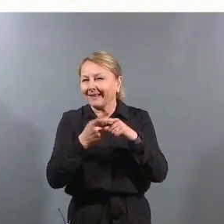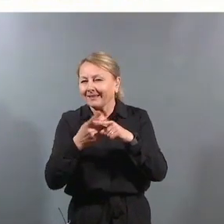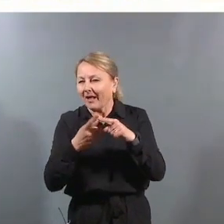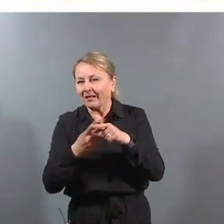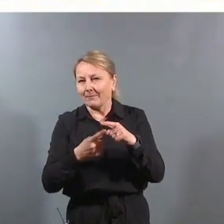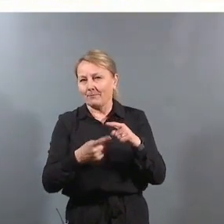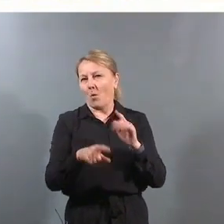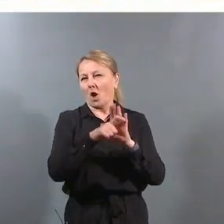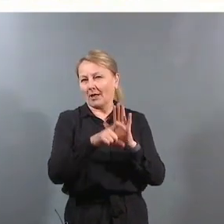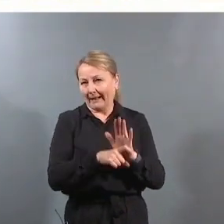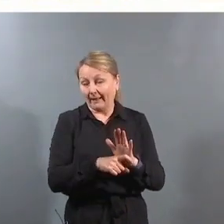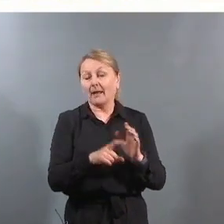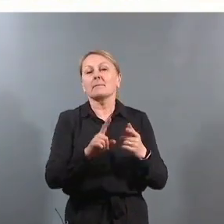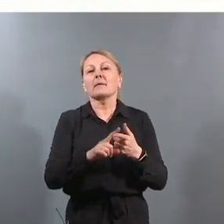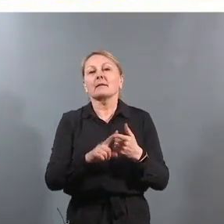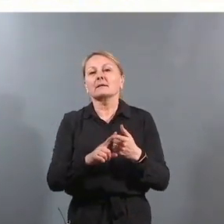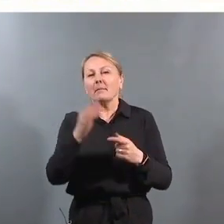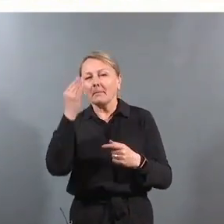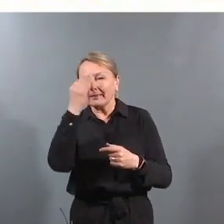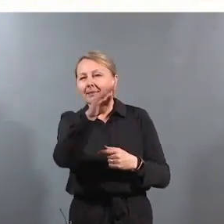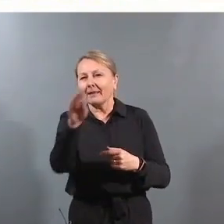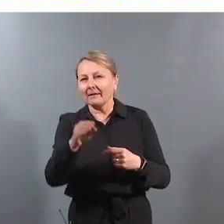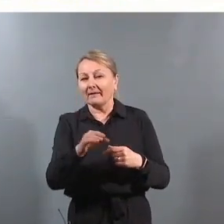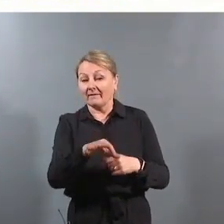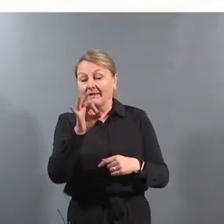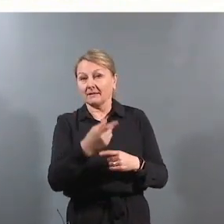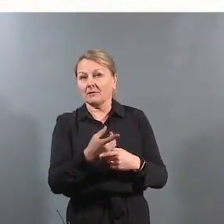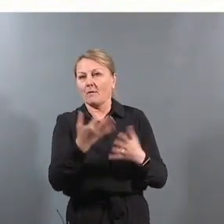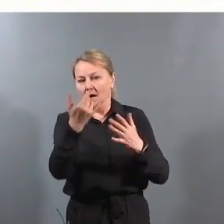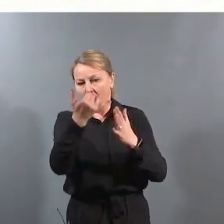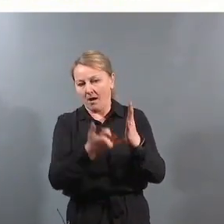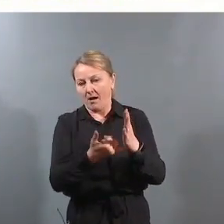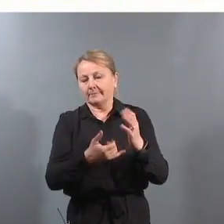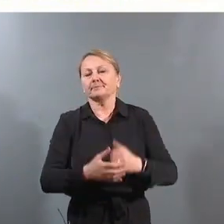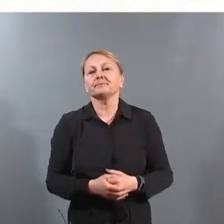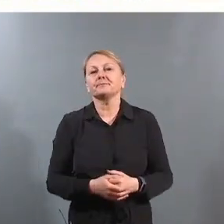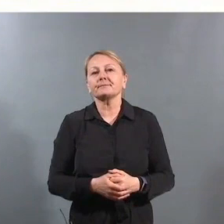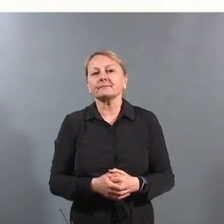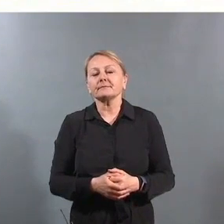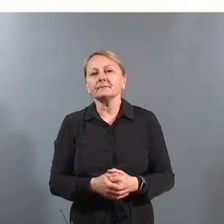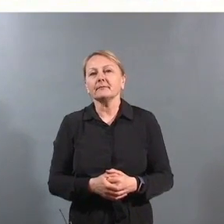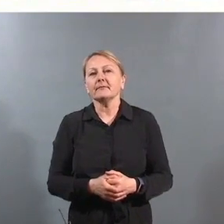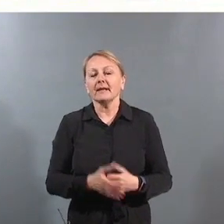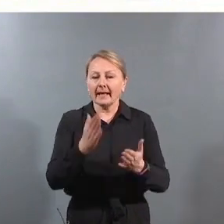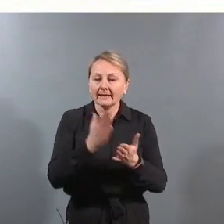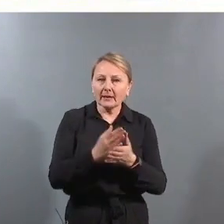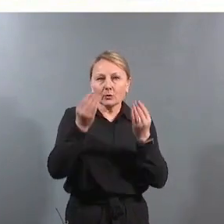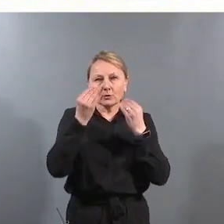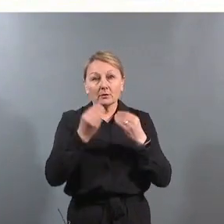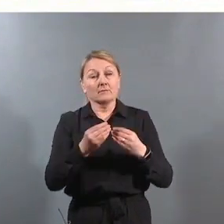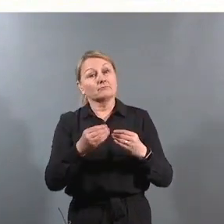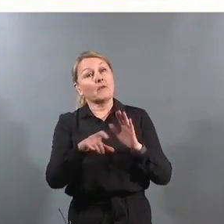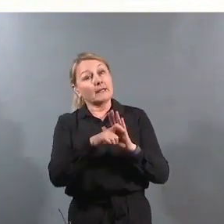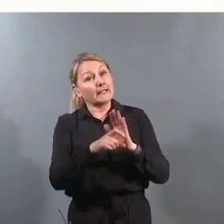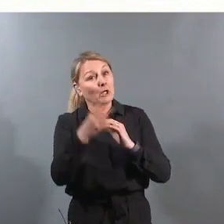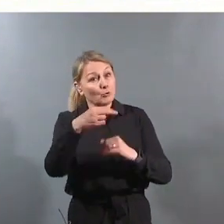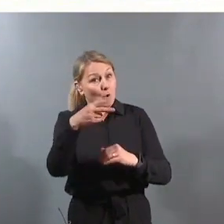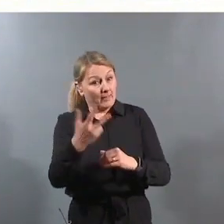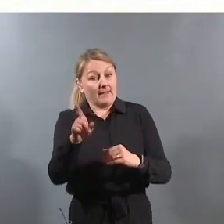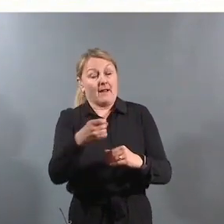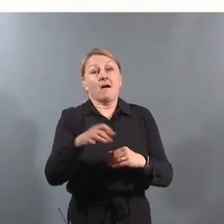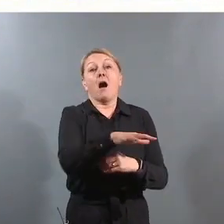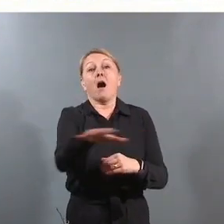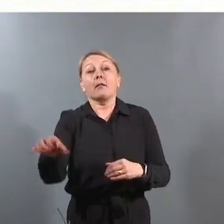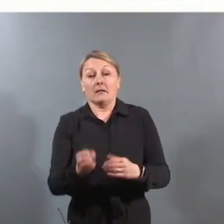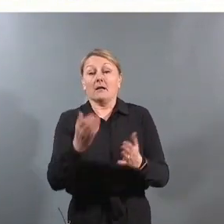artiklene, men bare minne om at de finnes, og hva de går ut på. Dette er retten til utdanning. Artikkel 28 krever at alle